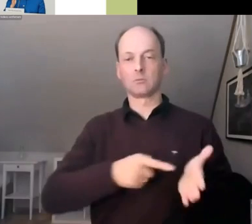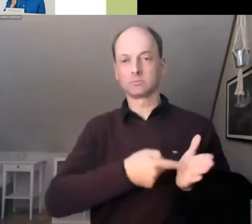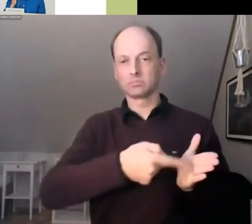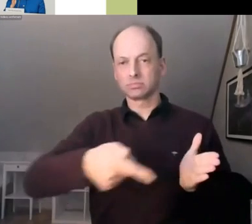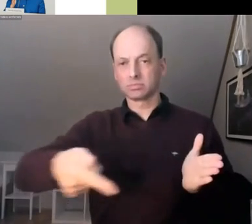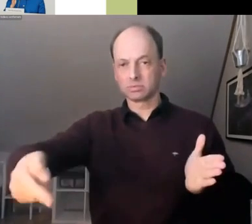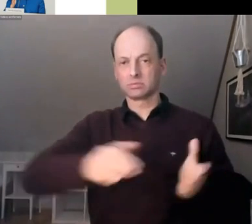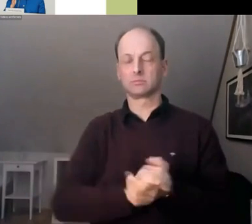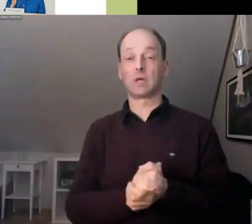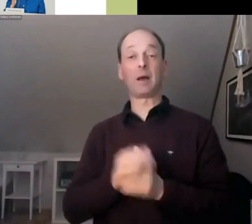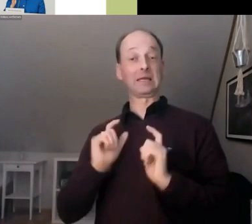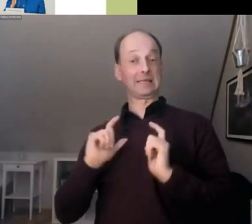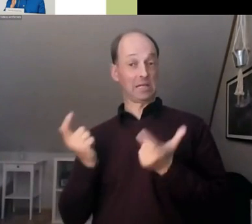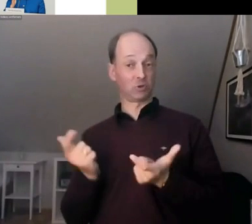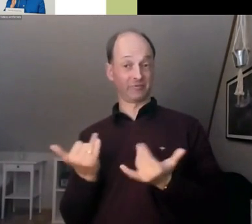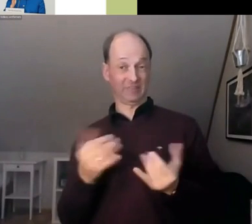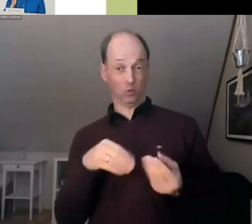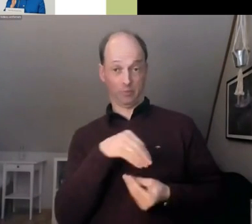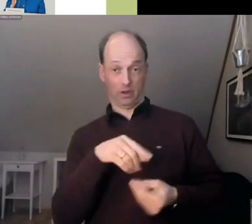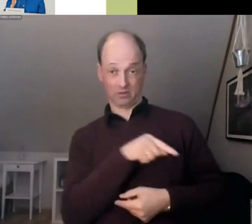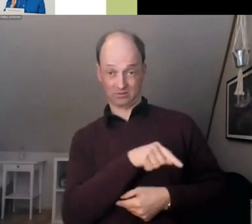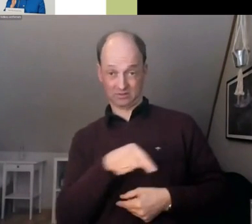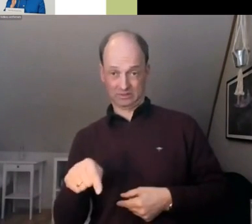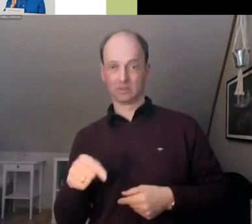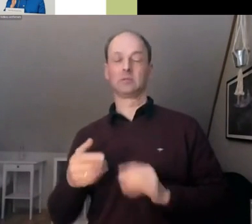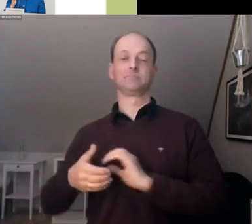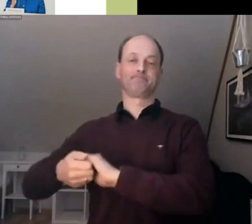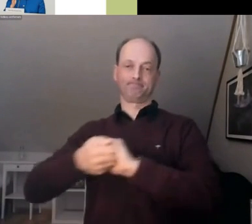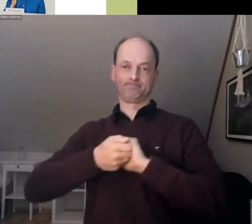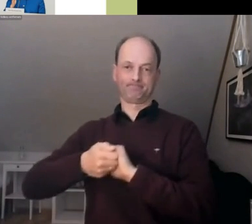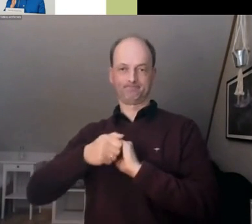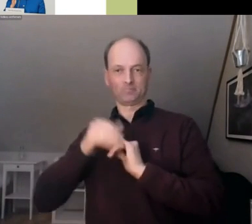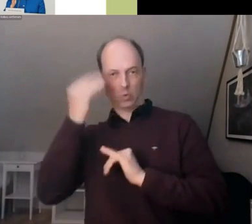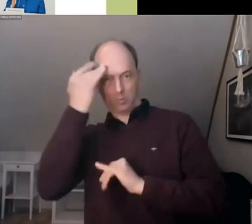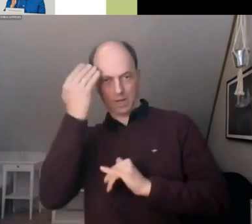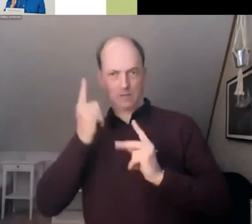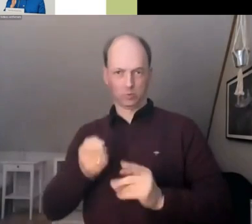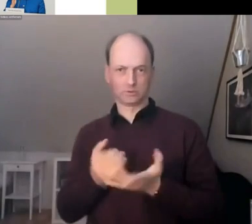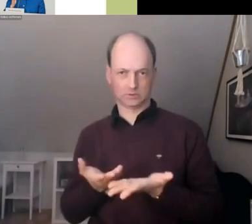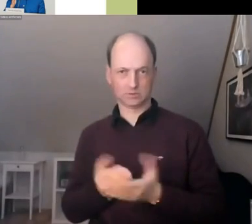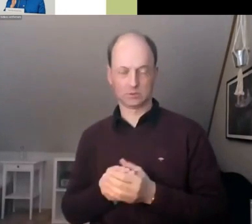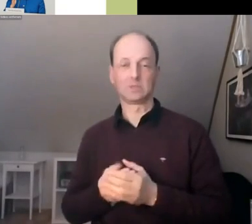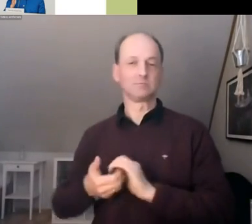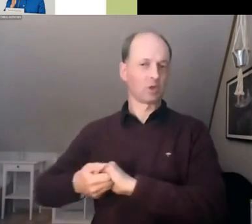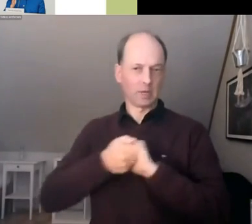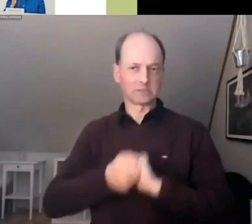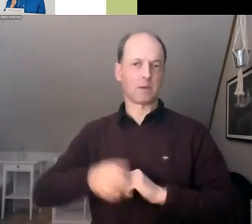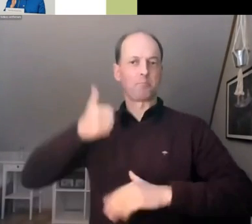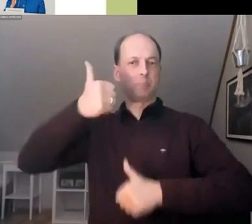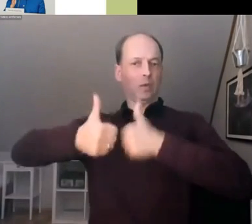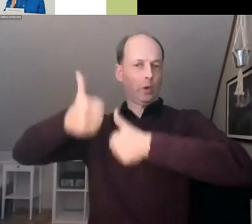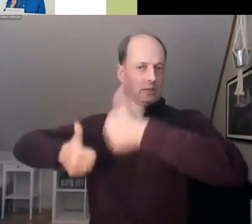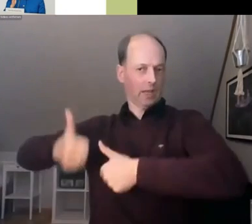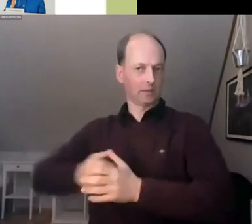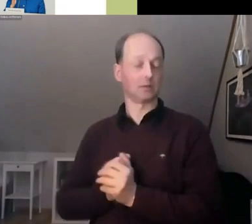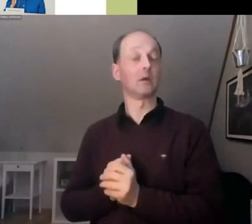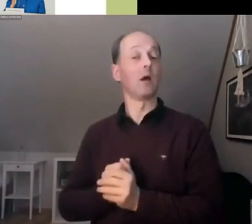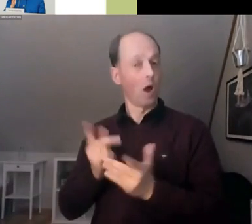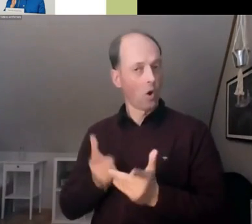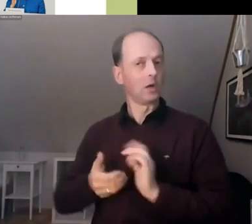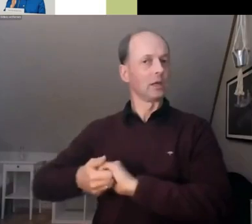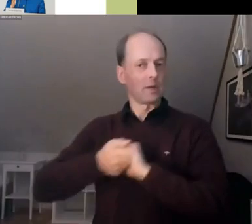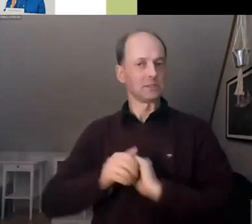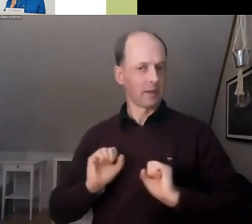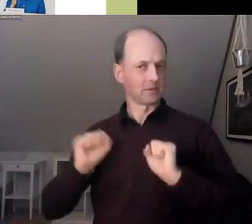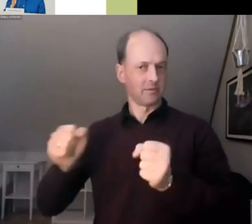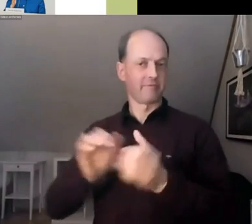braucht es gemeinsame Visionen und gemeinsame Prioritäten, die eine solche Studie aus Sicht der AutorInnen nicht